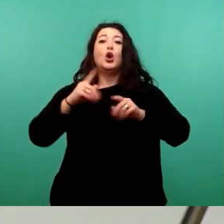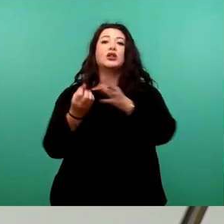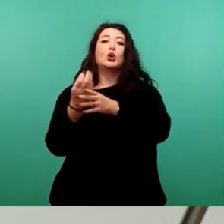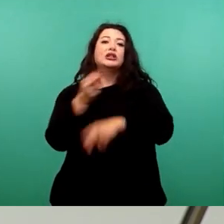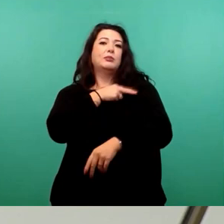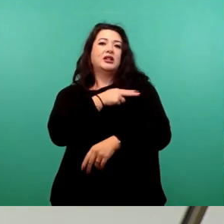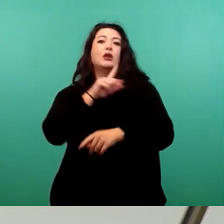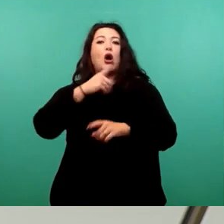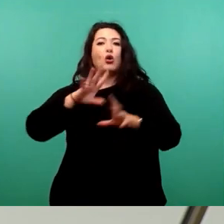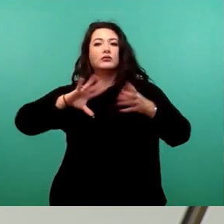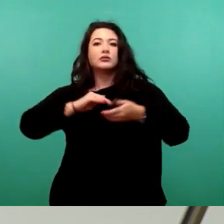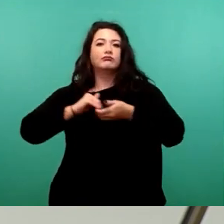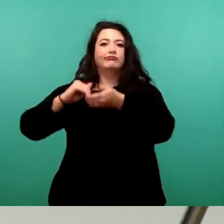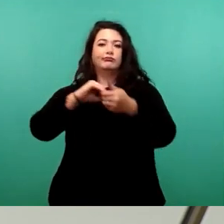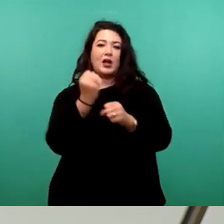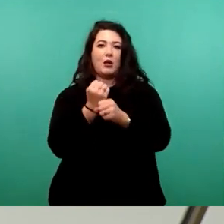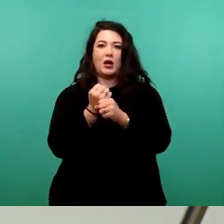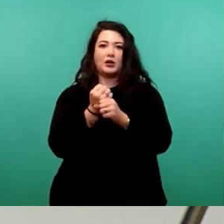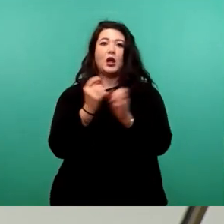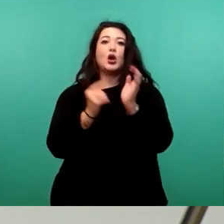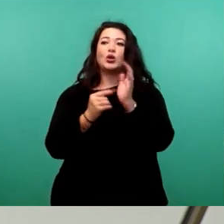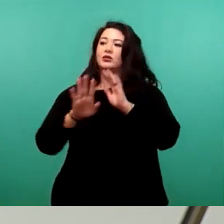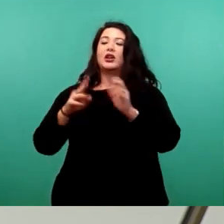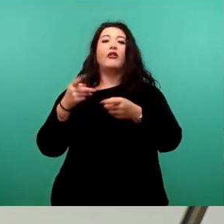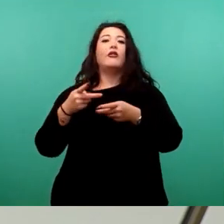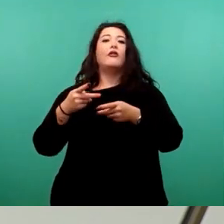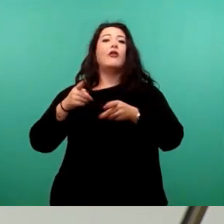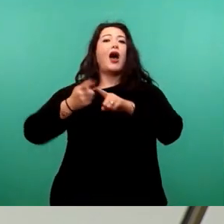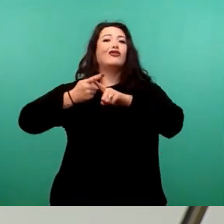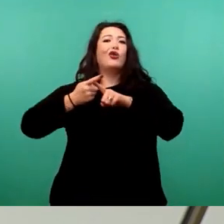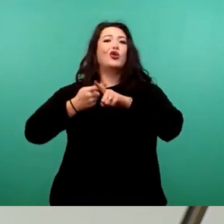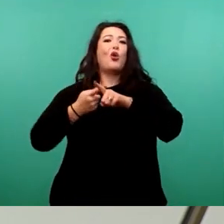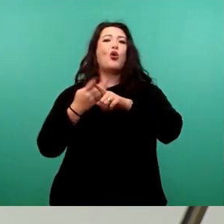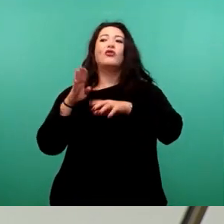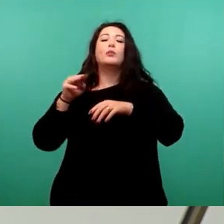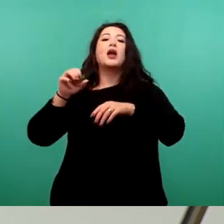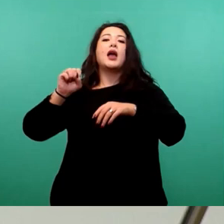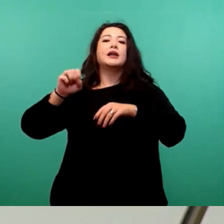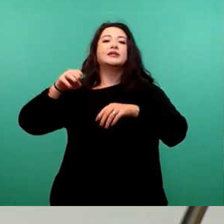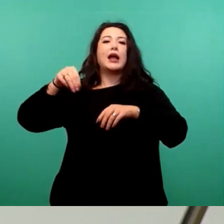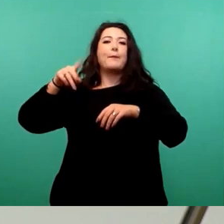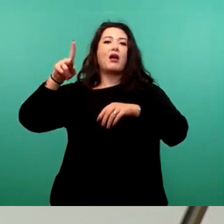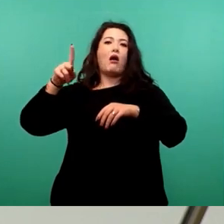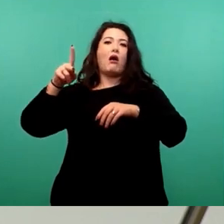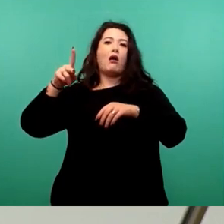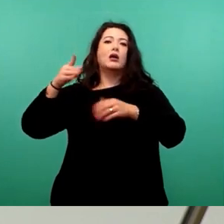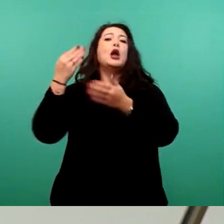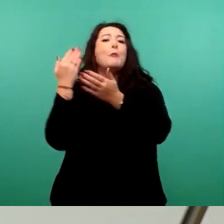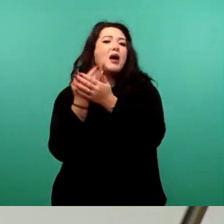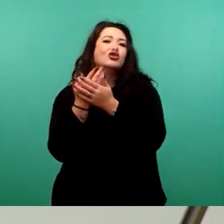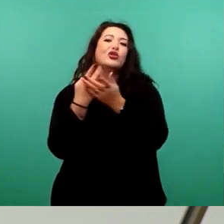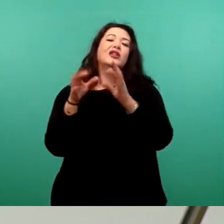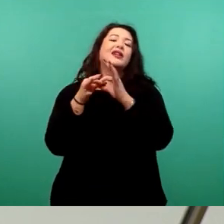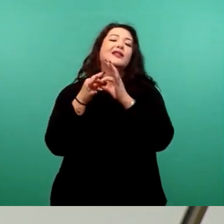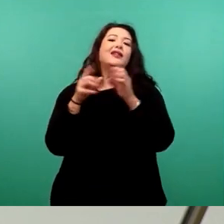zusammenarbeiten, weil sich auch dort die Anforderungen aus der Sicht des SMK, Stichwort Digitalisierung etc. verändert haben,